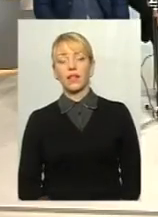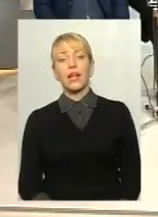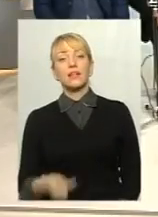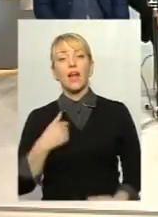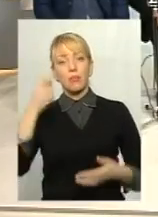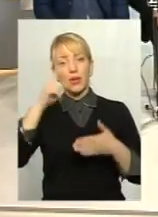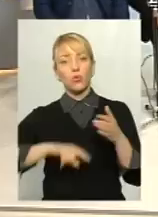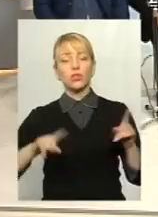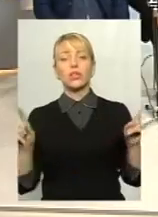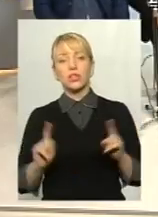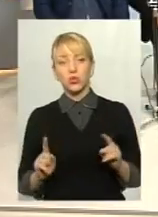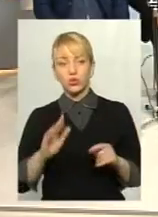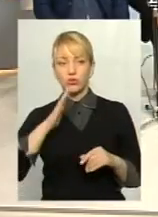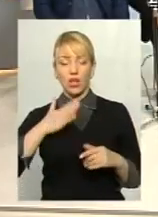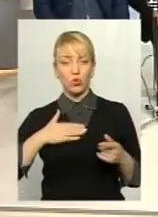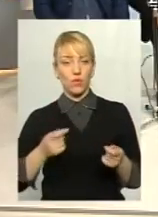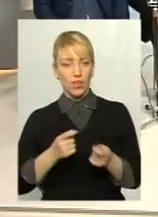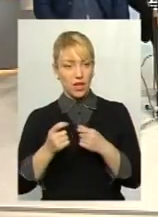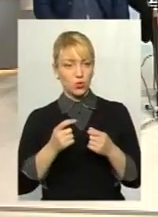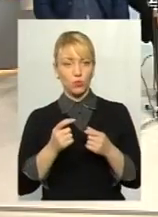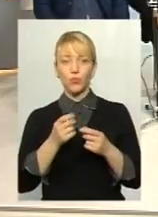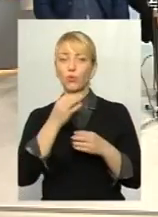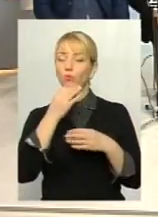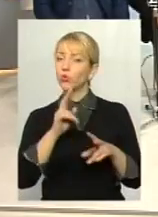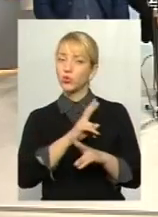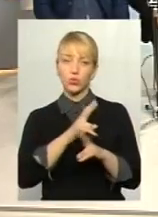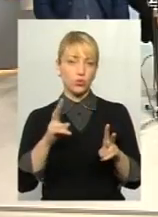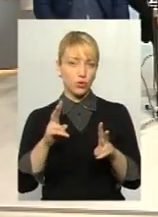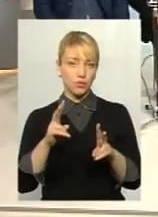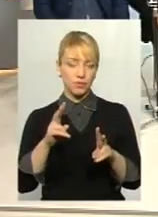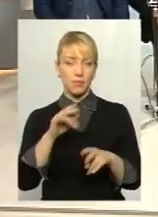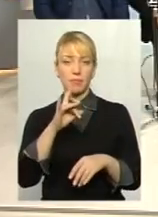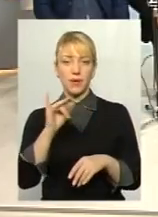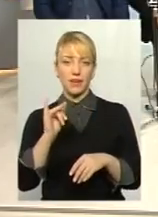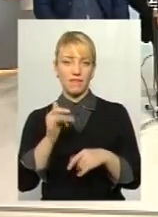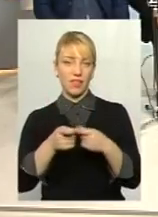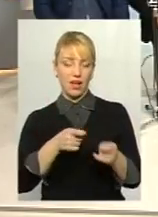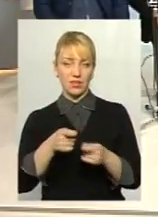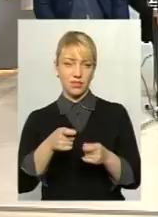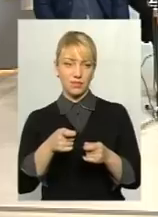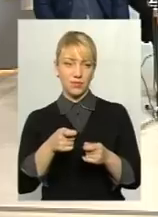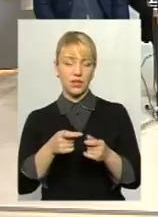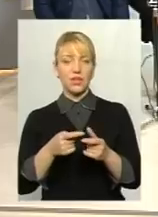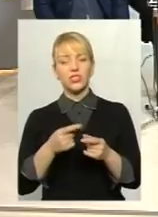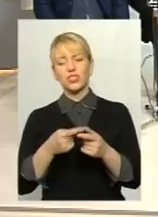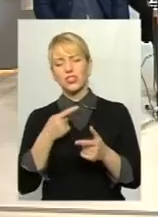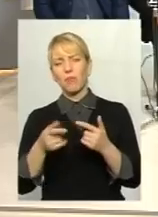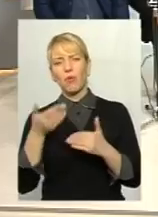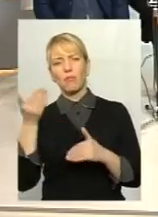нашу владу, будь там хто був при владі, чи попередні,